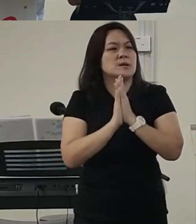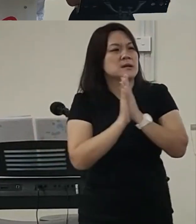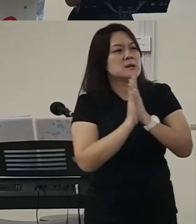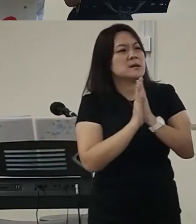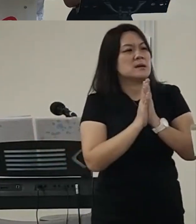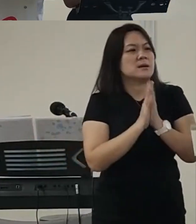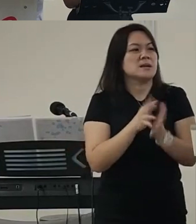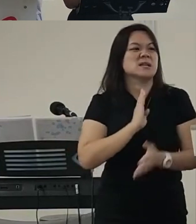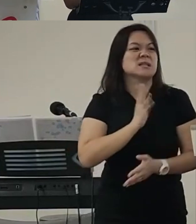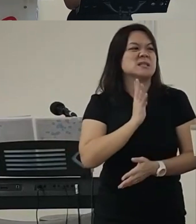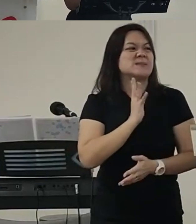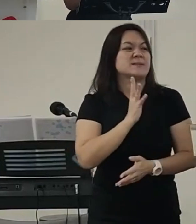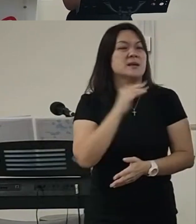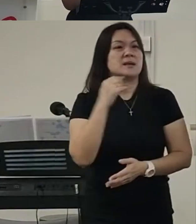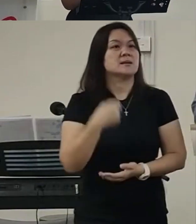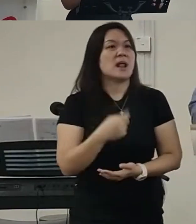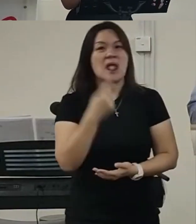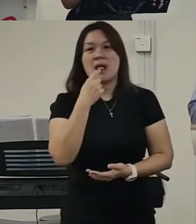极地祷告